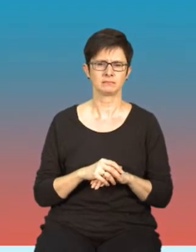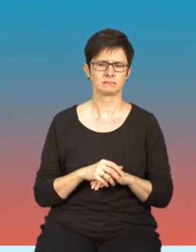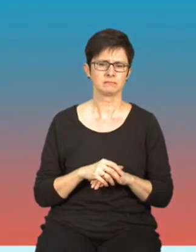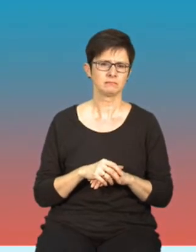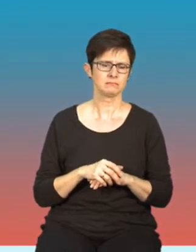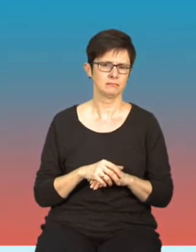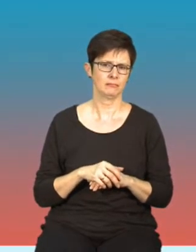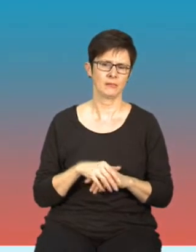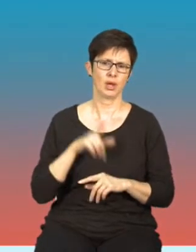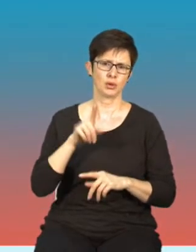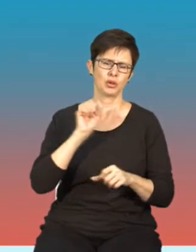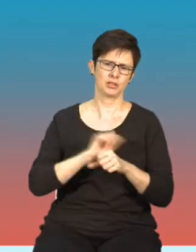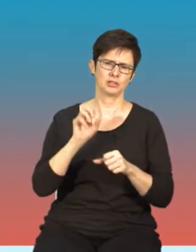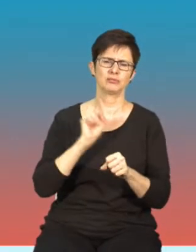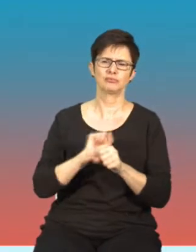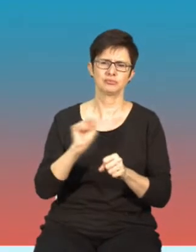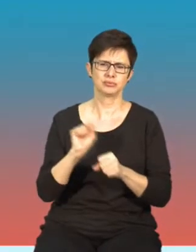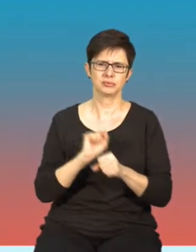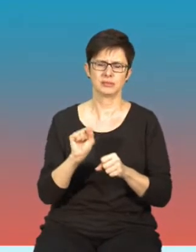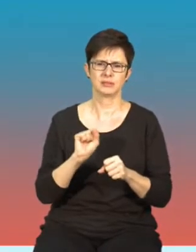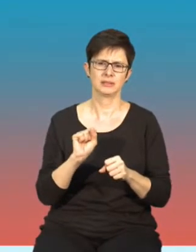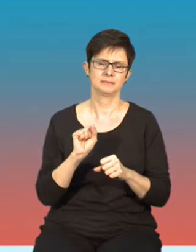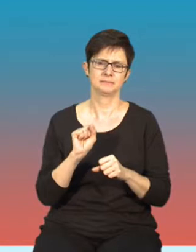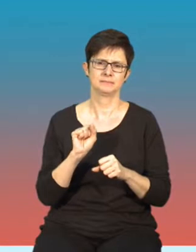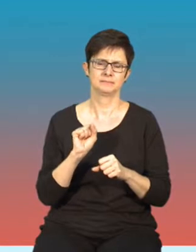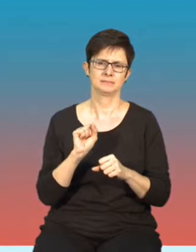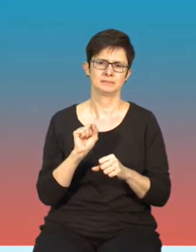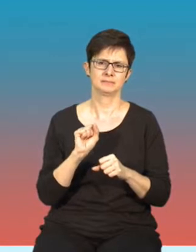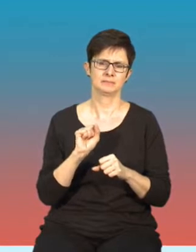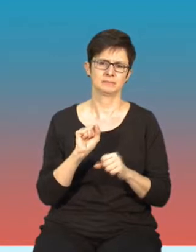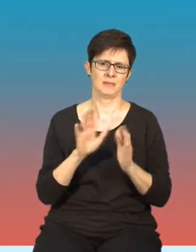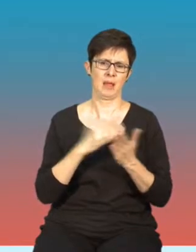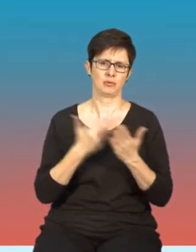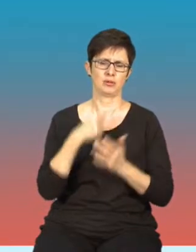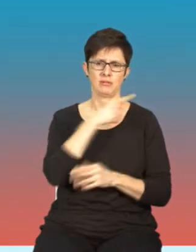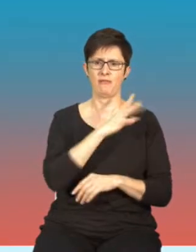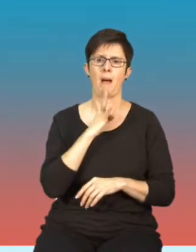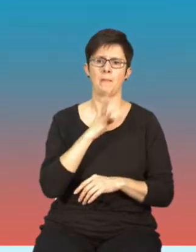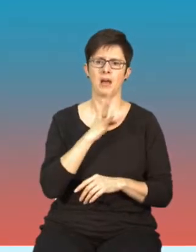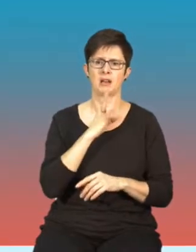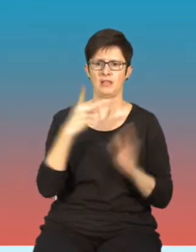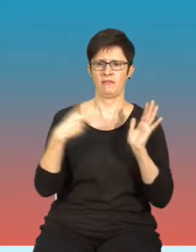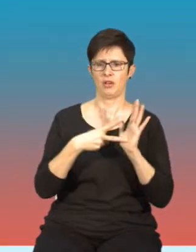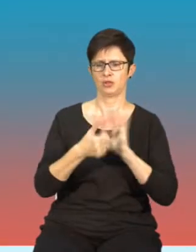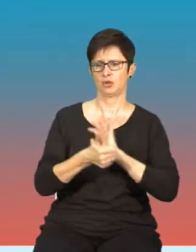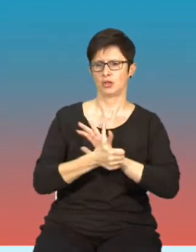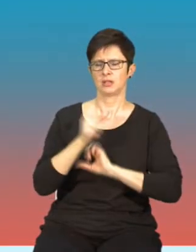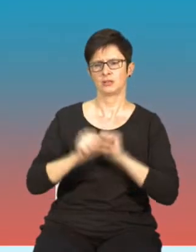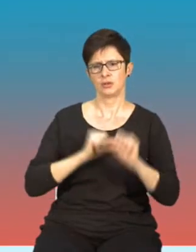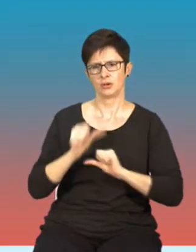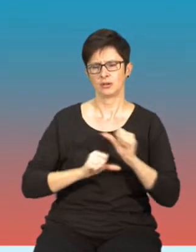wielokrotnie obecny z uwagi na to, czego doświadczyły Stany Zjednoczone w 2016 roku.